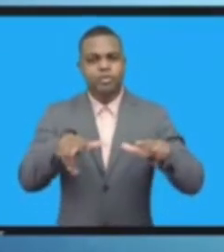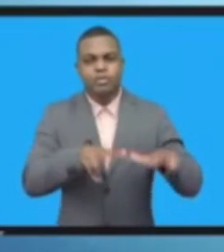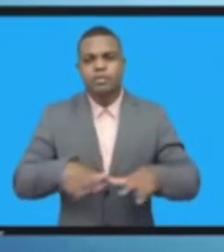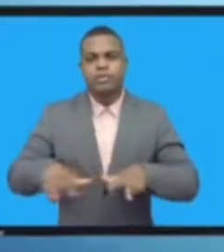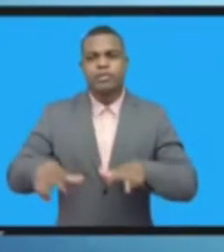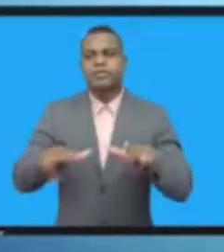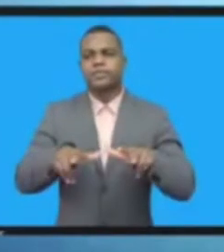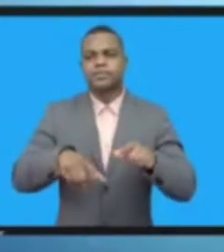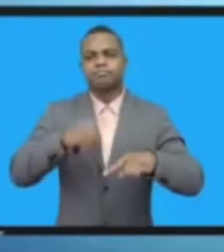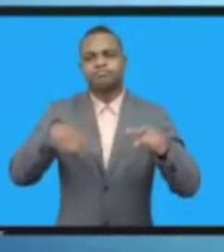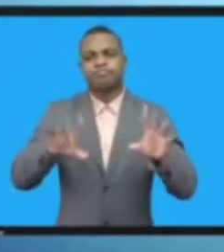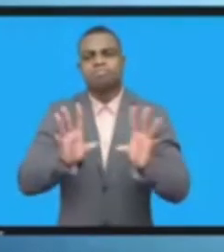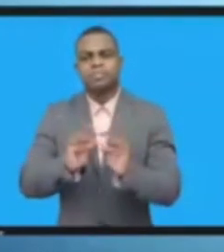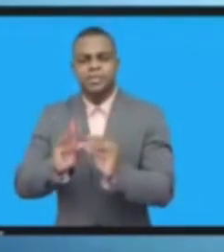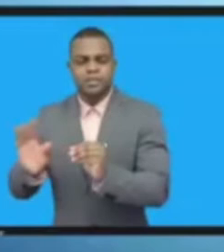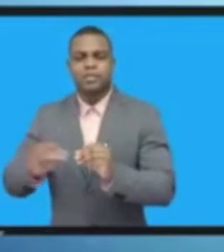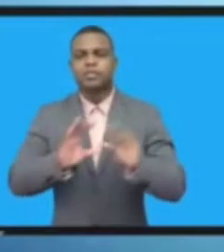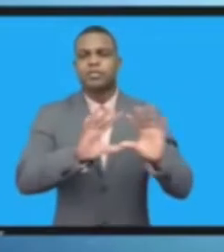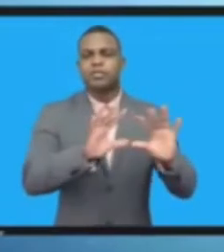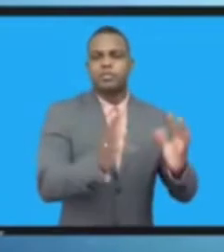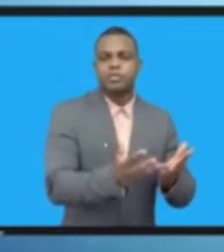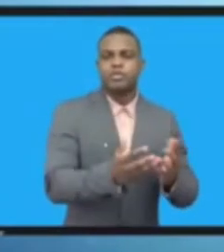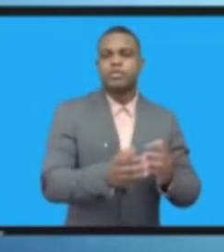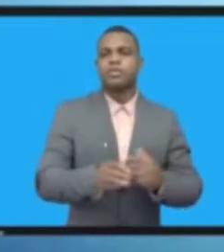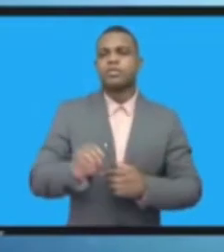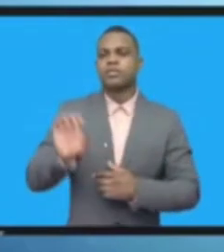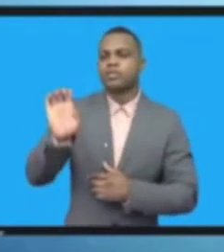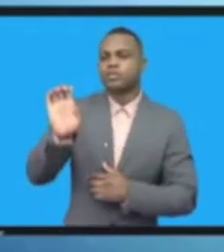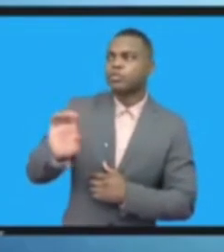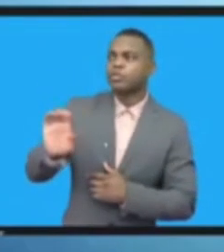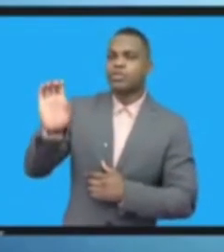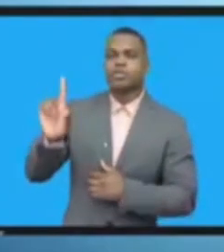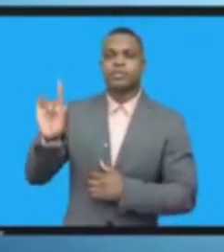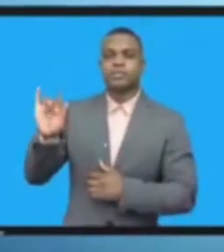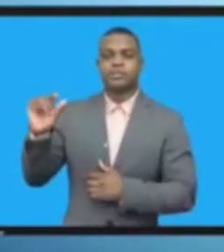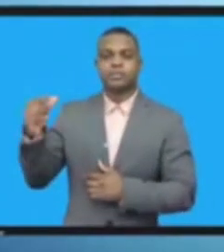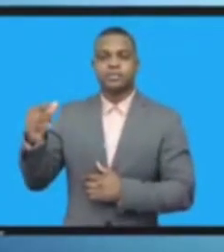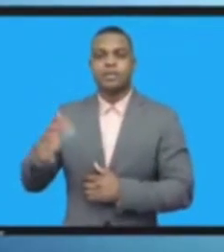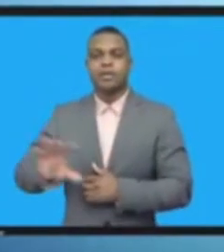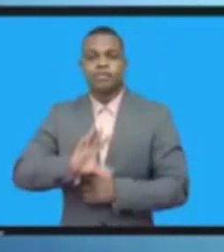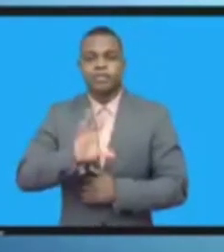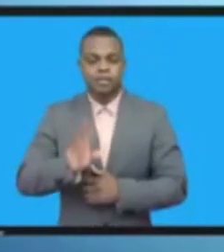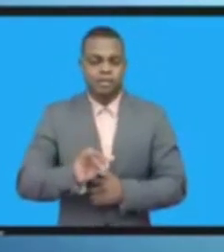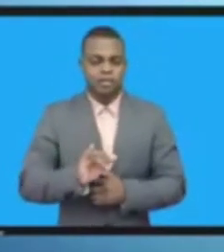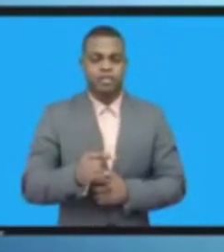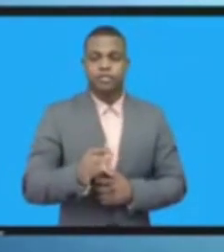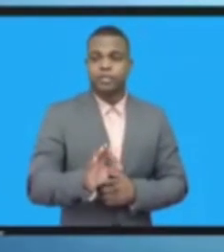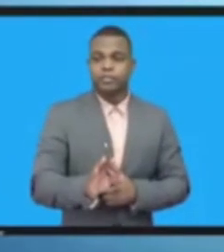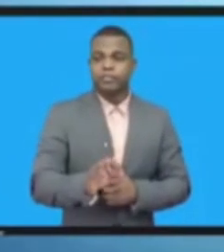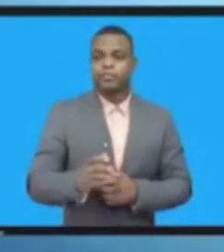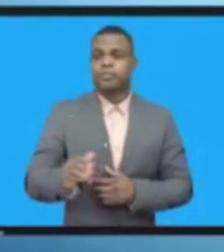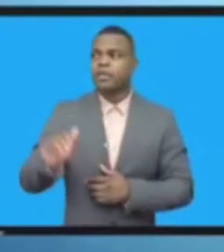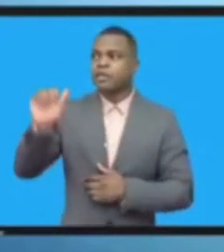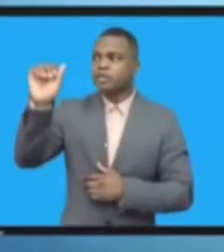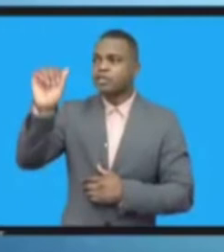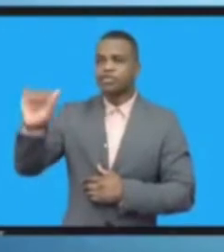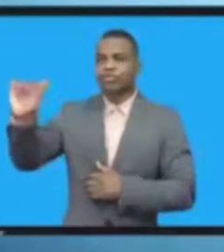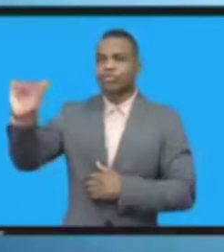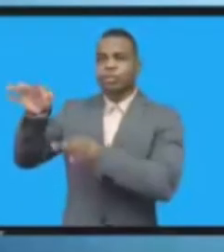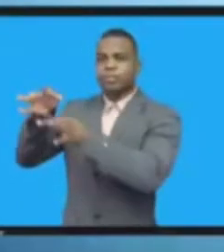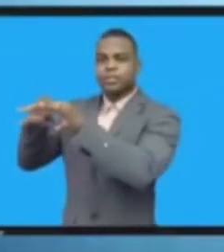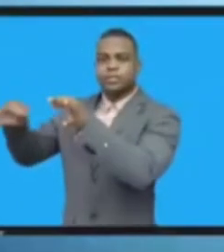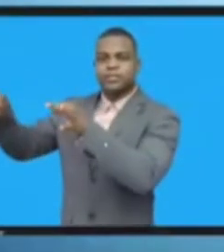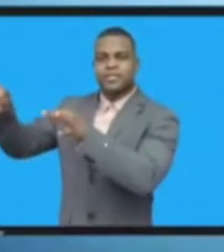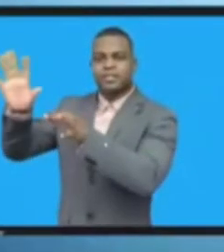كانت شاملة ومثلة فيها الكثيرون ونحن نعتز لما تم تحقيقه وقد تم تركيز على